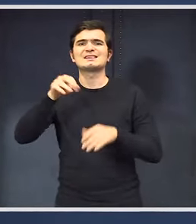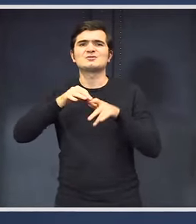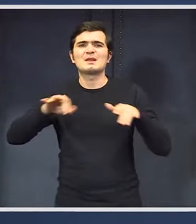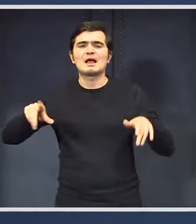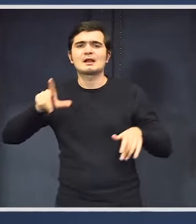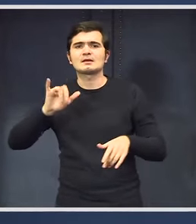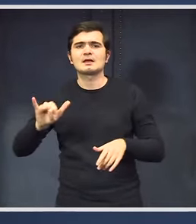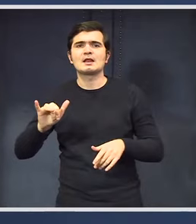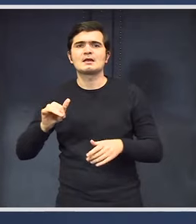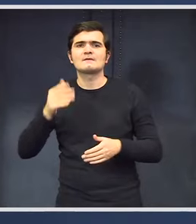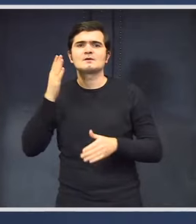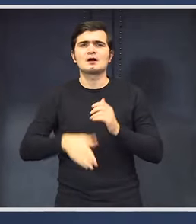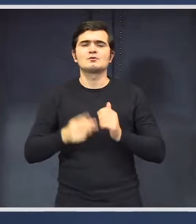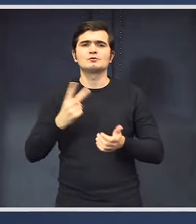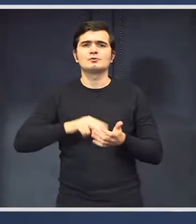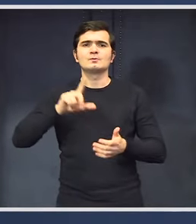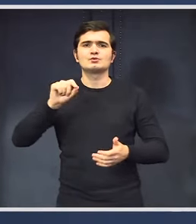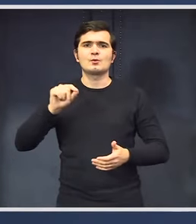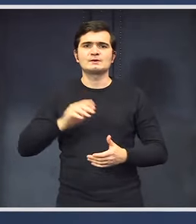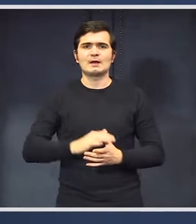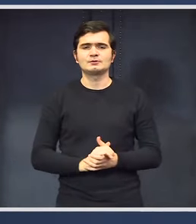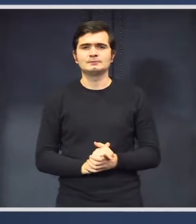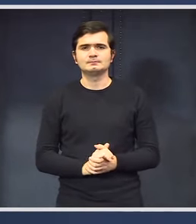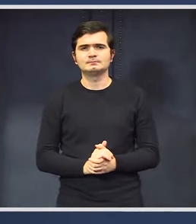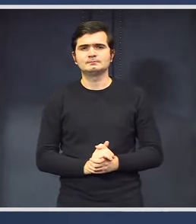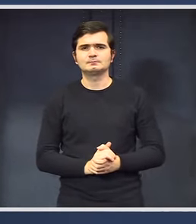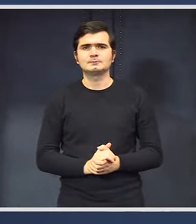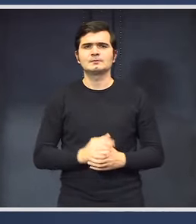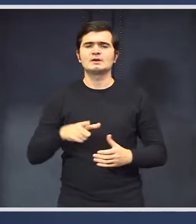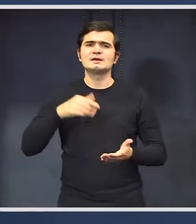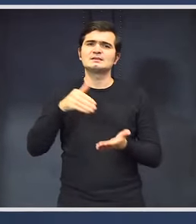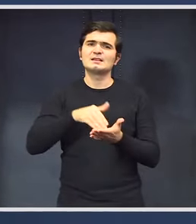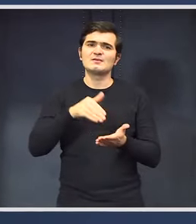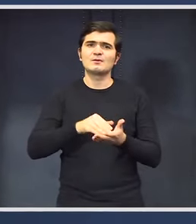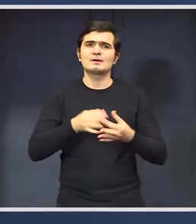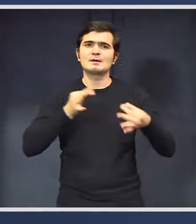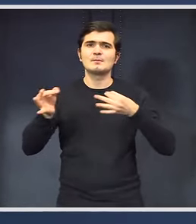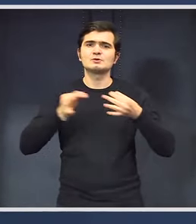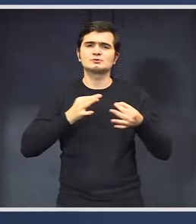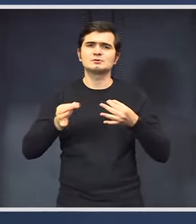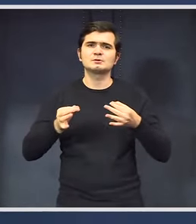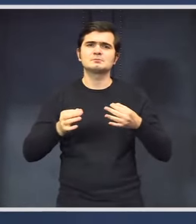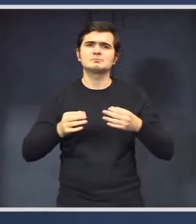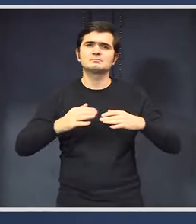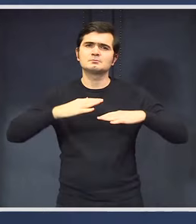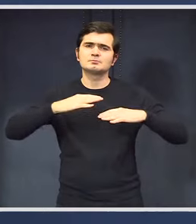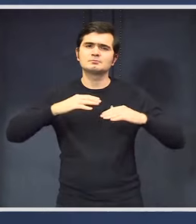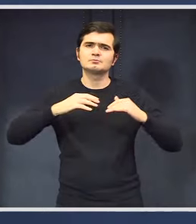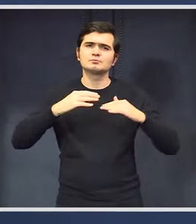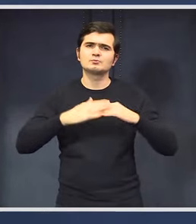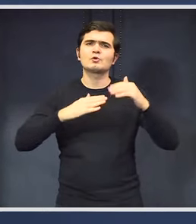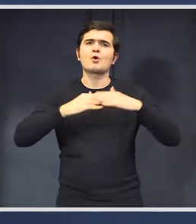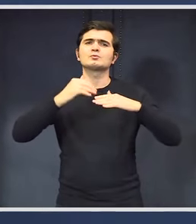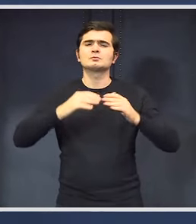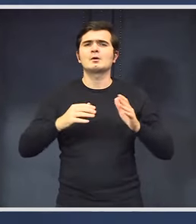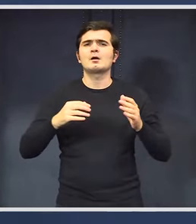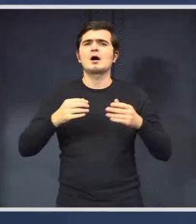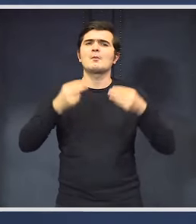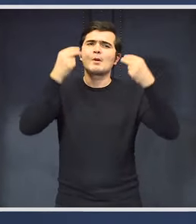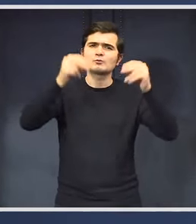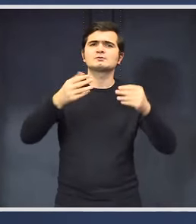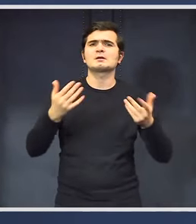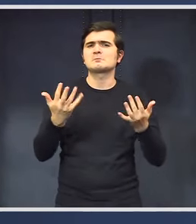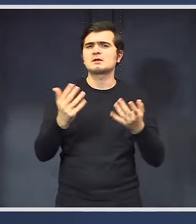lei la finalul 2020. Este nevoie de măsuri structurale și am anunțat câteva dintre acestea.